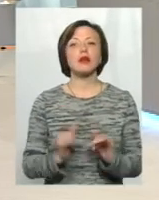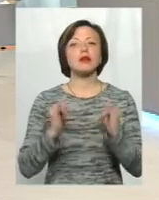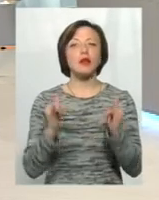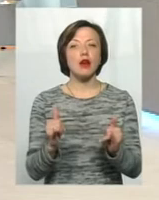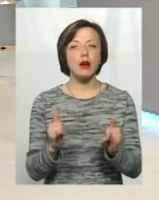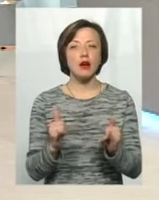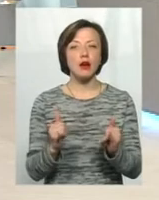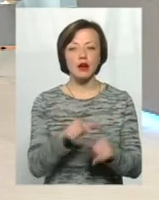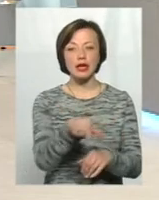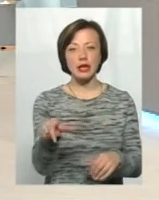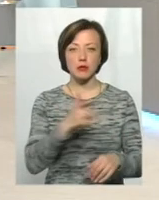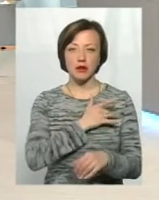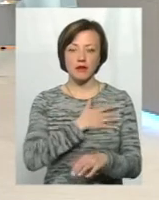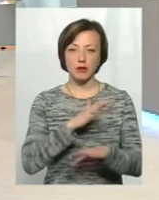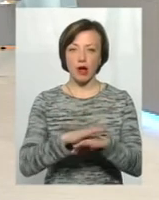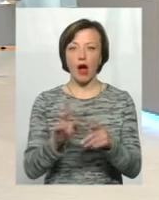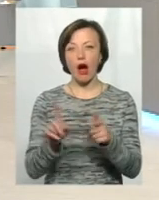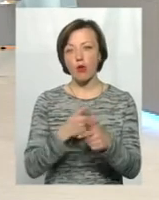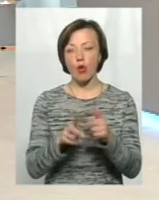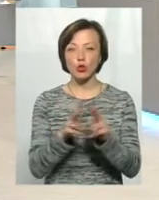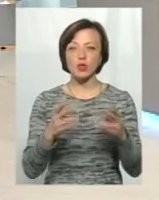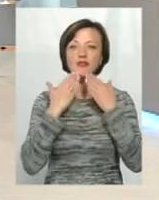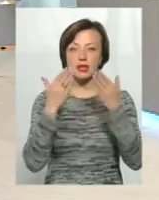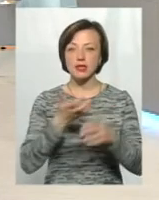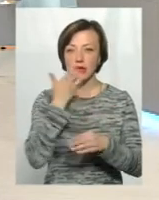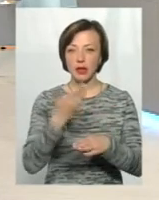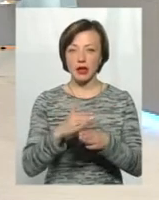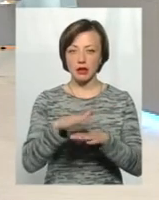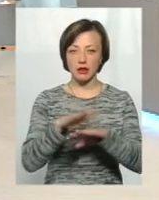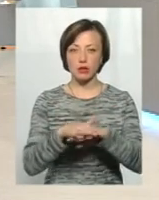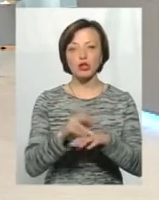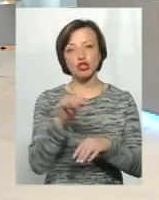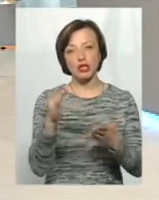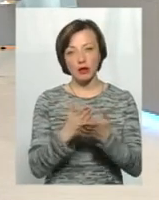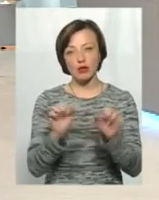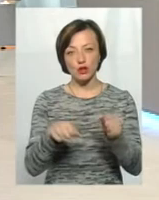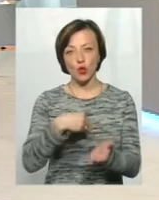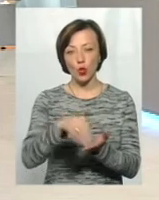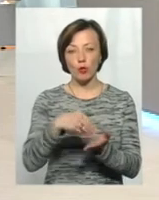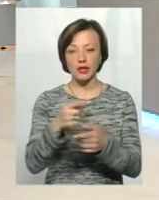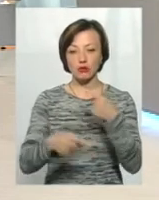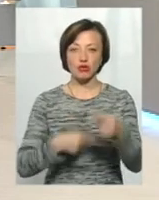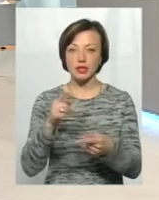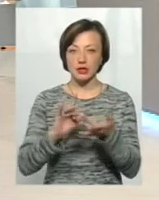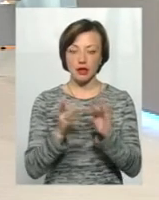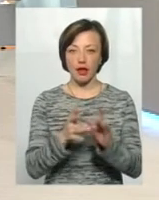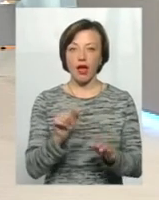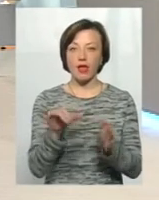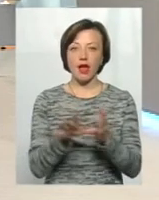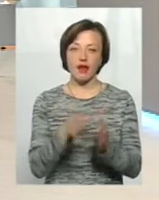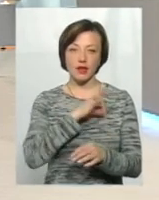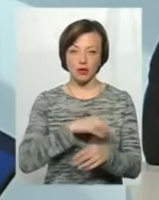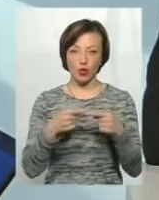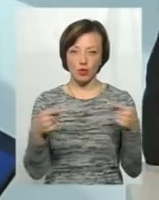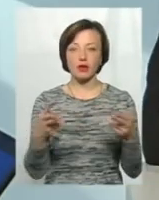клієнтів Приватбанку або ж тих, хто звернеться за теплим кредитом в Приватбанк, чи є в них можливість купити через інтернет енергоефективний товар? Так,